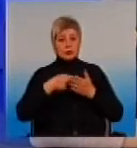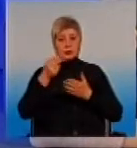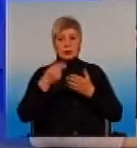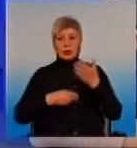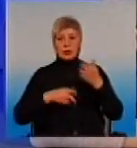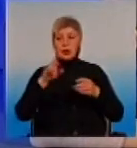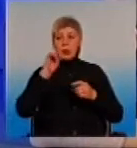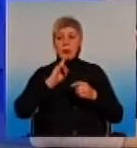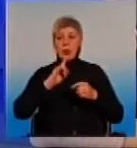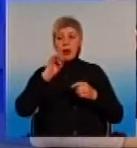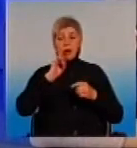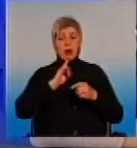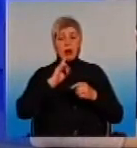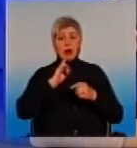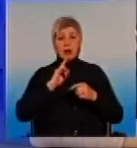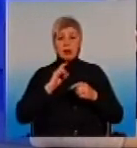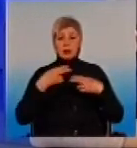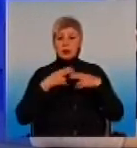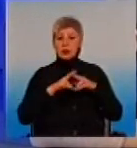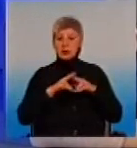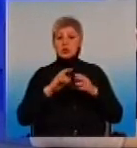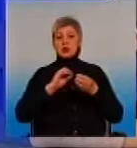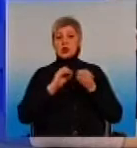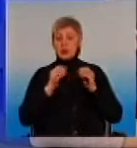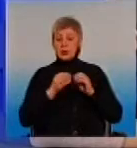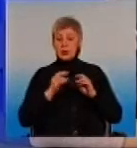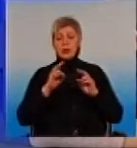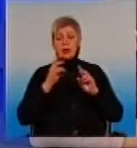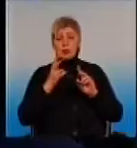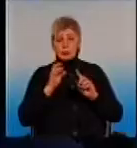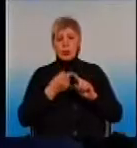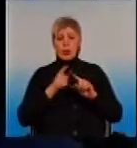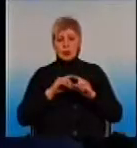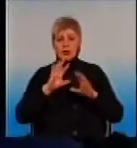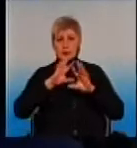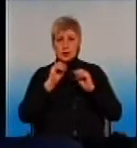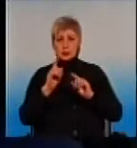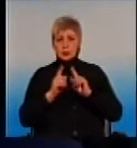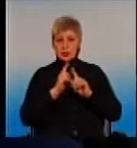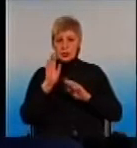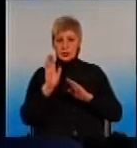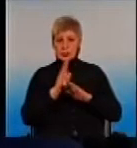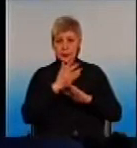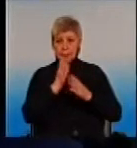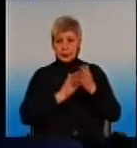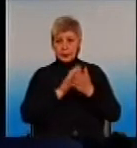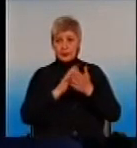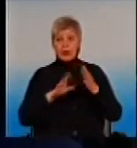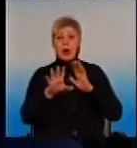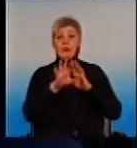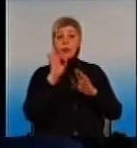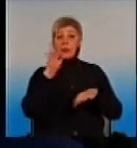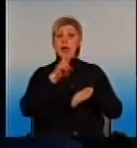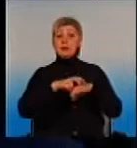Якісь виникли проблеми? Так, технічні проблеми, але це все вистачимо. І вибирати врача все одно можна.